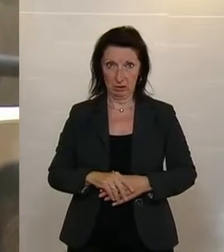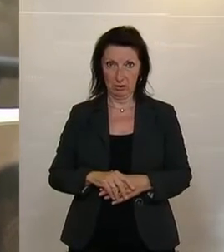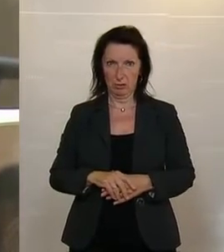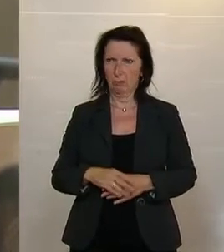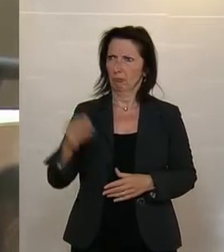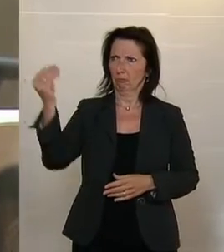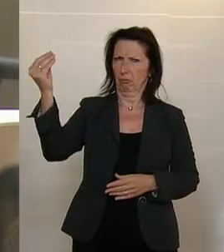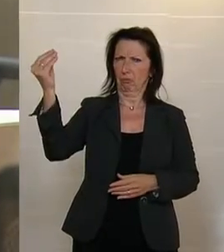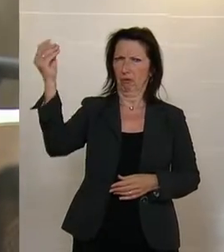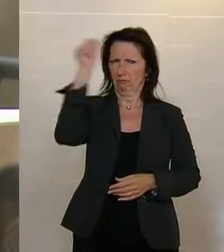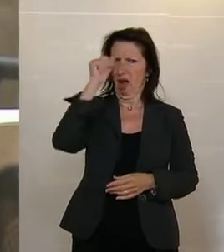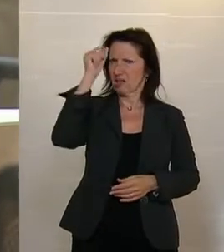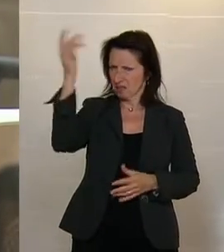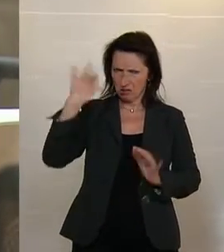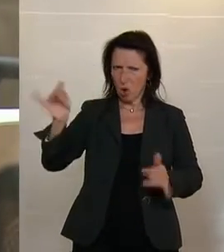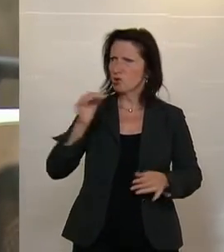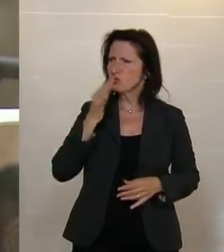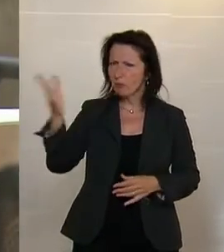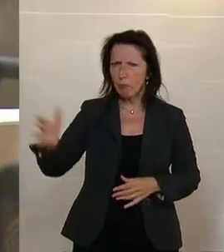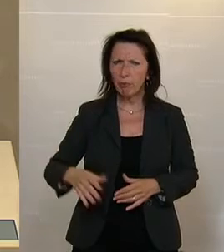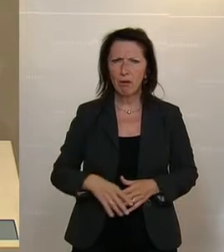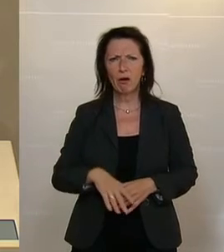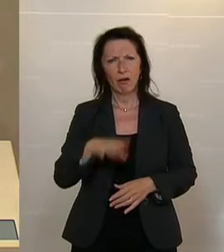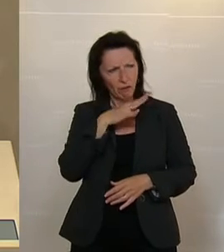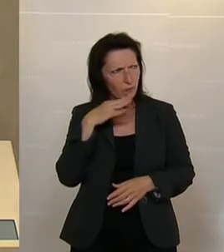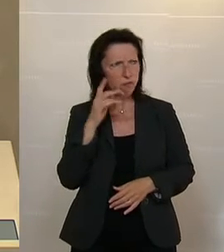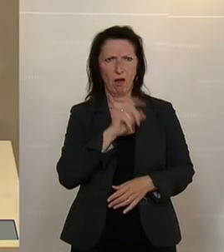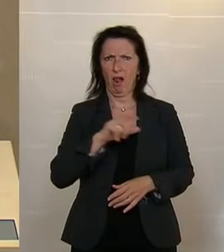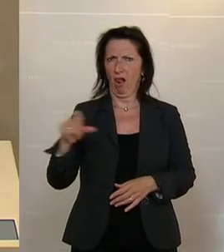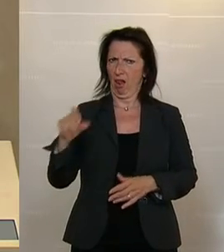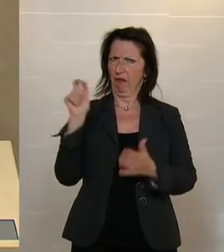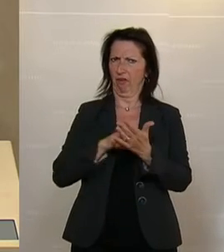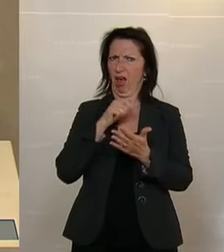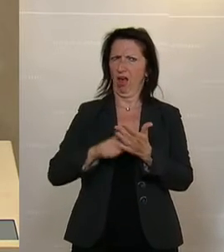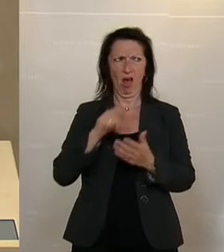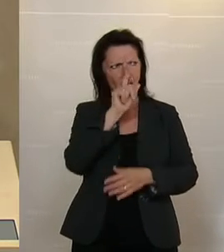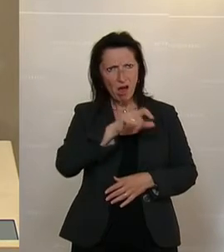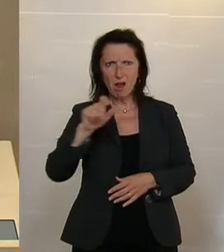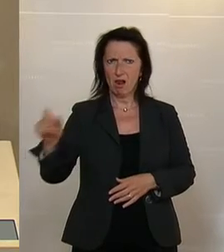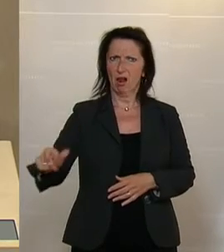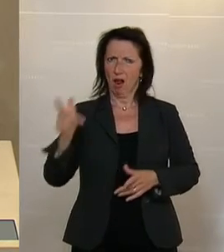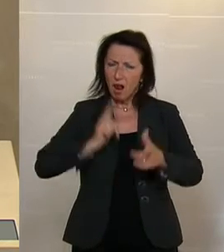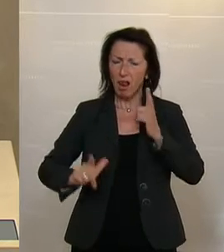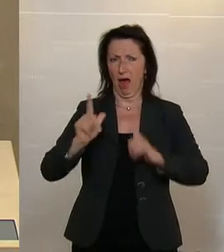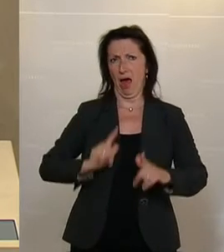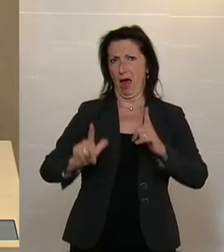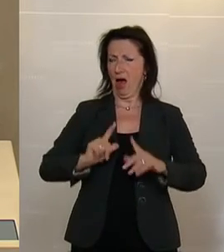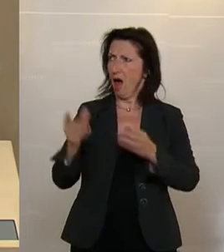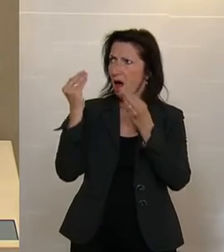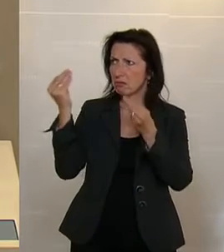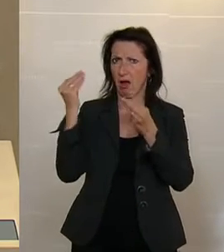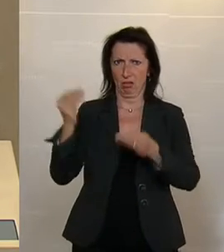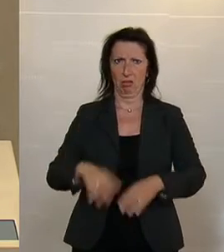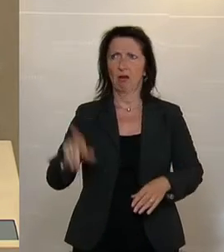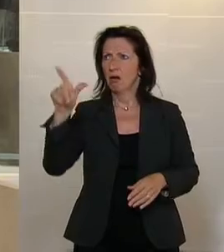Das ist ein Wahnsinn. Ich finde es auch so. Das empfinden sehr viele Wählerinnen und Wähler, die darunter leiden, was ist